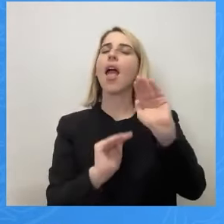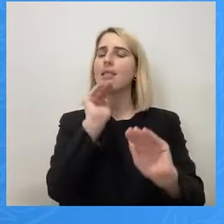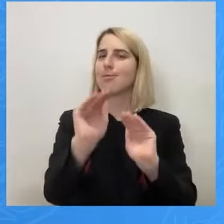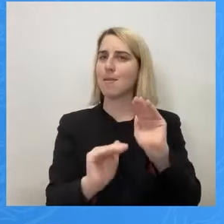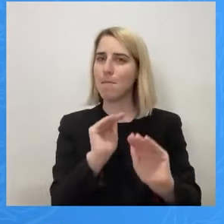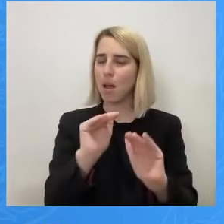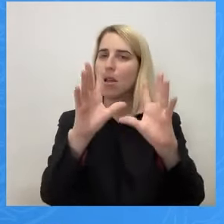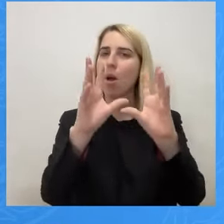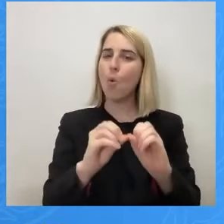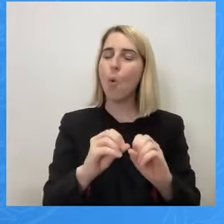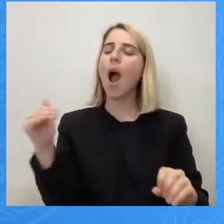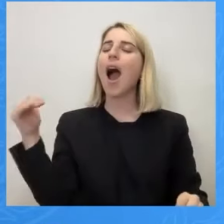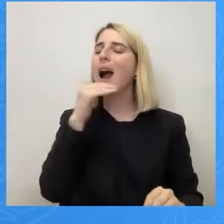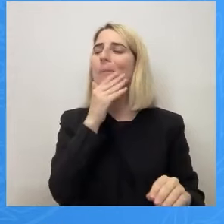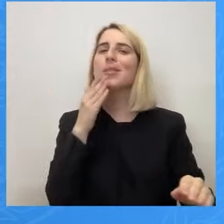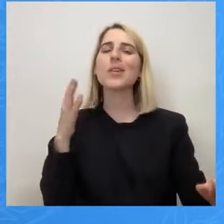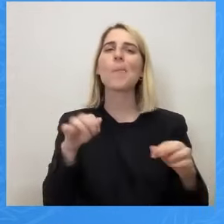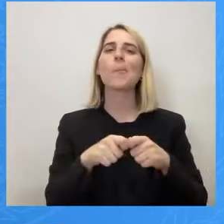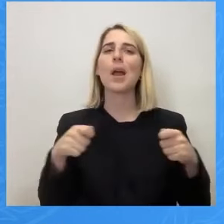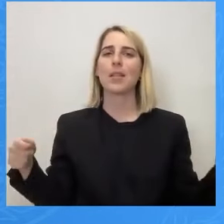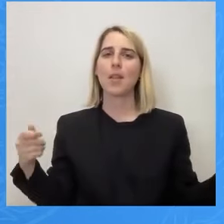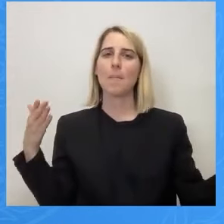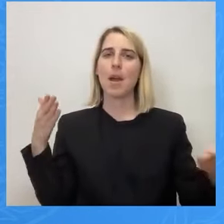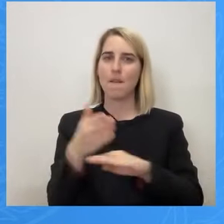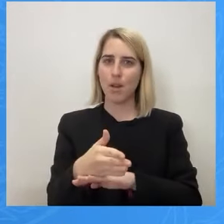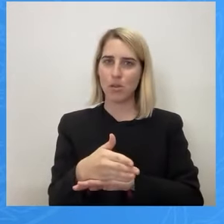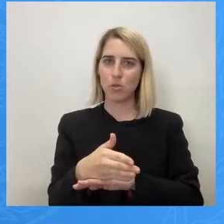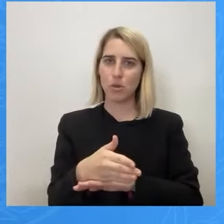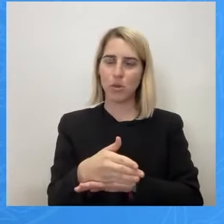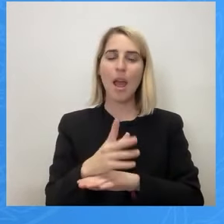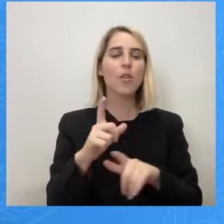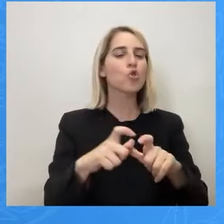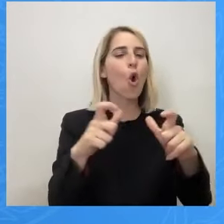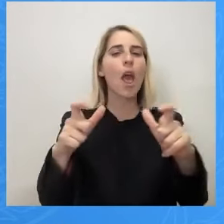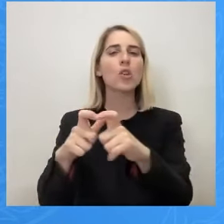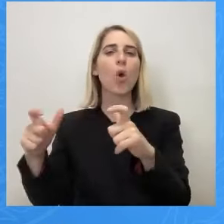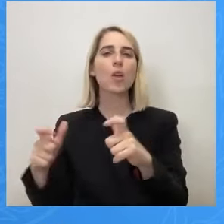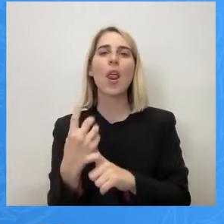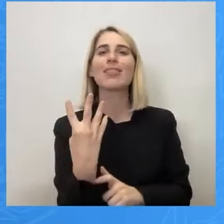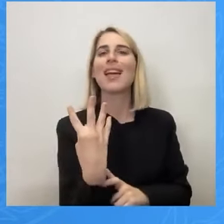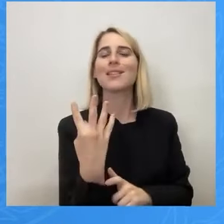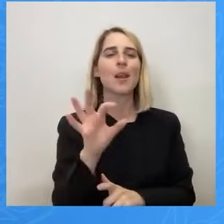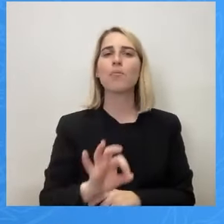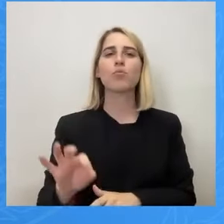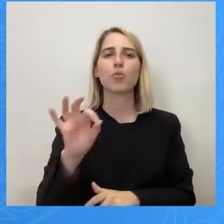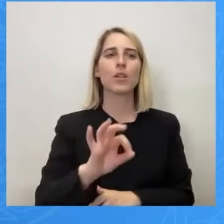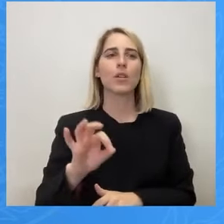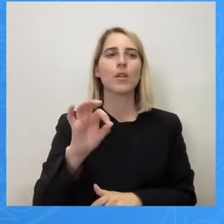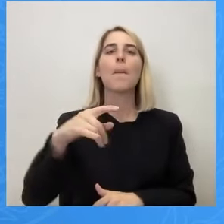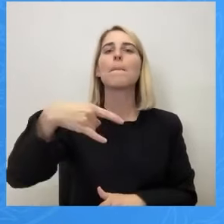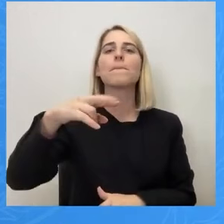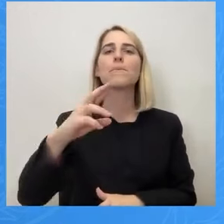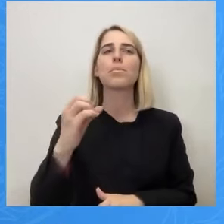παρεμβάσεων γύρω από τέσσερα δημοτικά σχολεία στο Προπονά γιατί υπάρχει